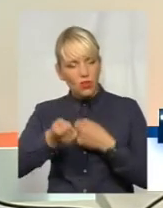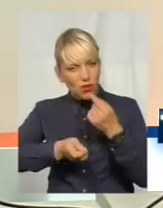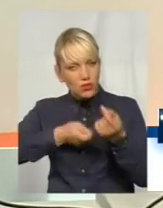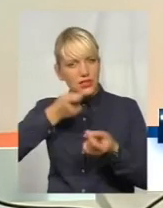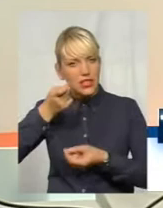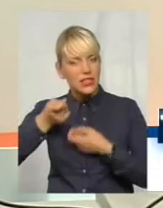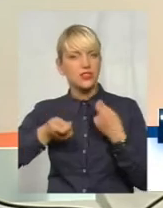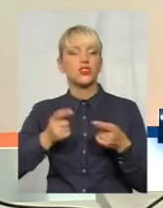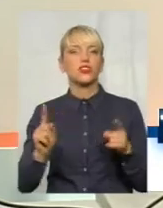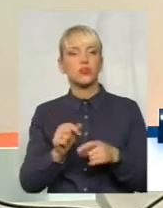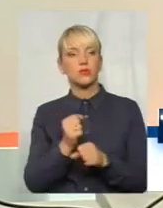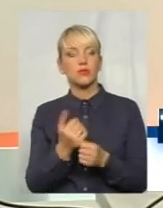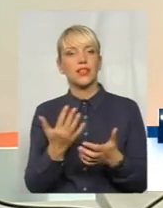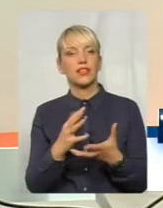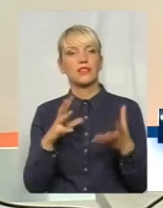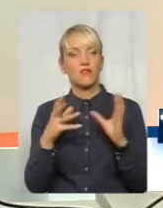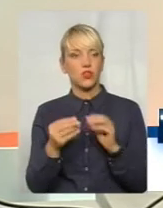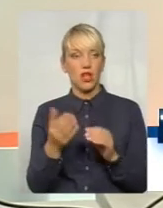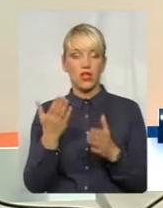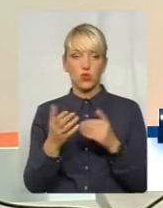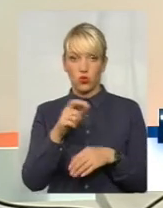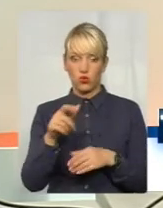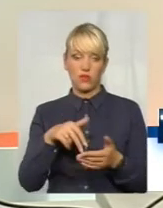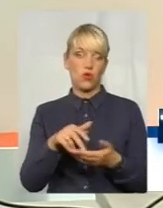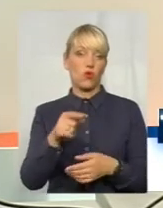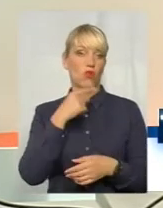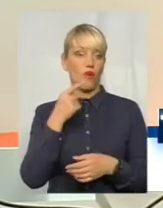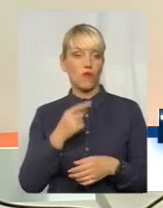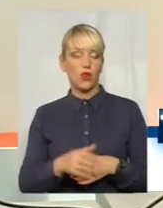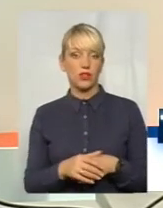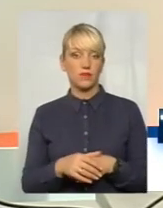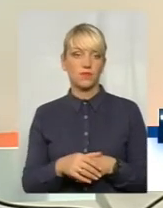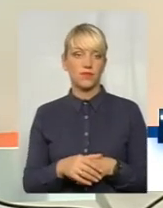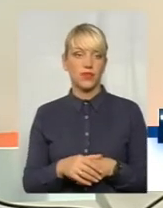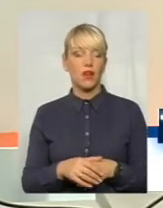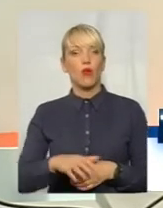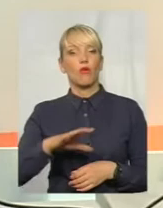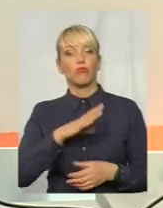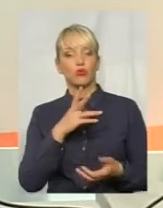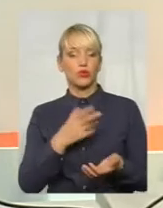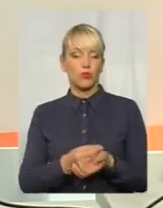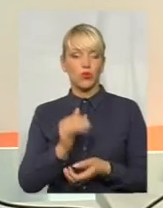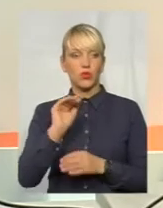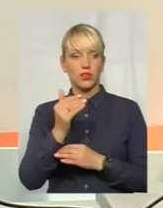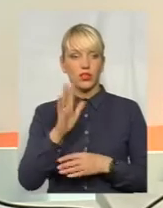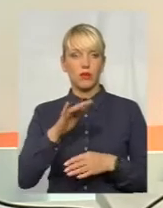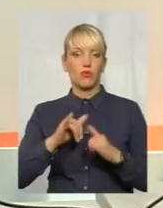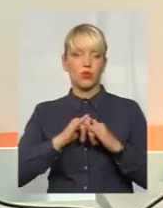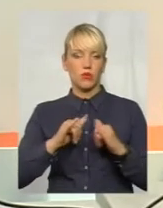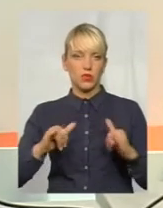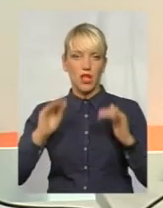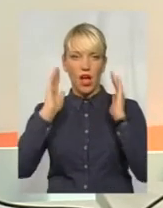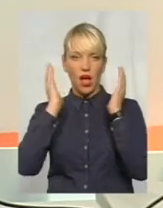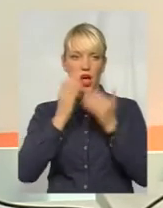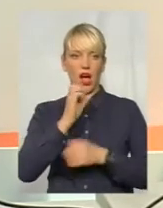для того, щоб зробити якийсь висновок. Коли люди виходять і кажуть, що було щеплення у дитини, потім розвився аутизм,